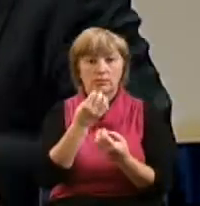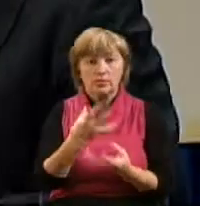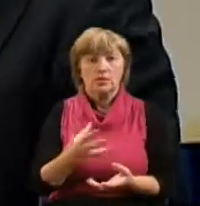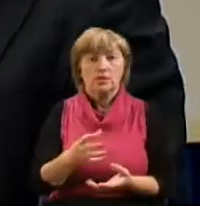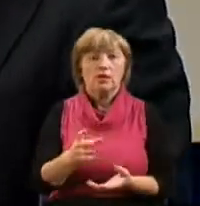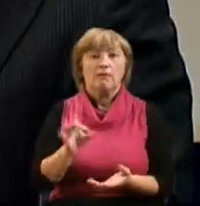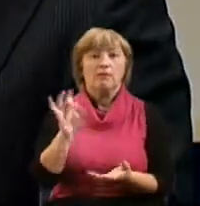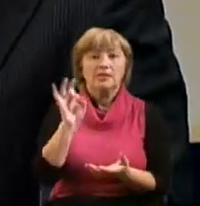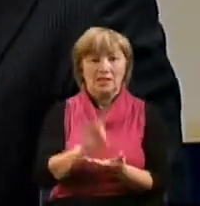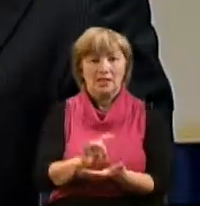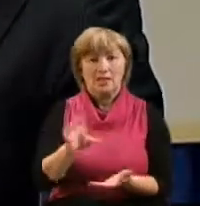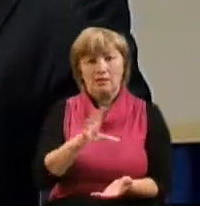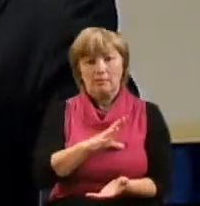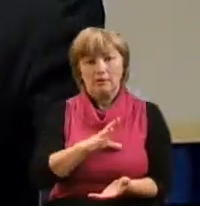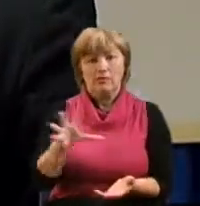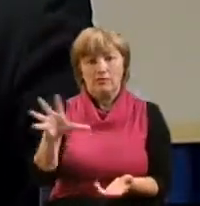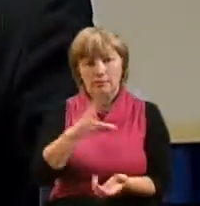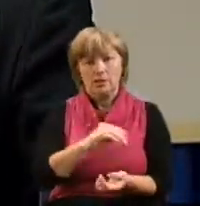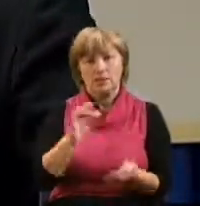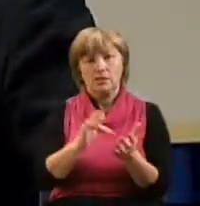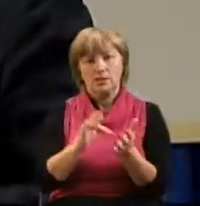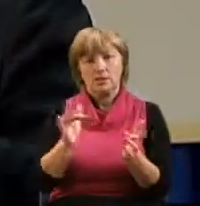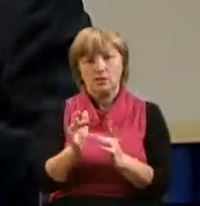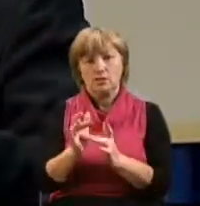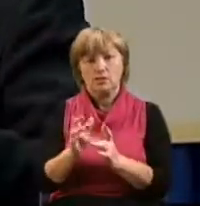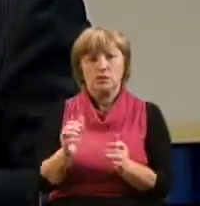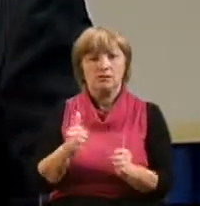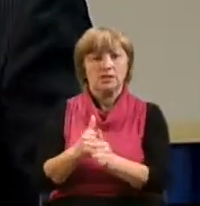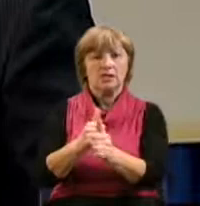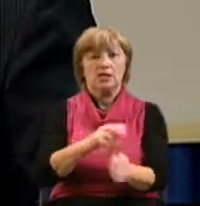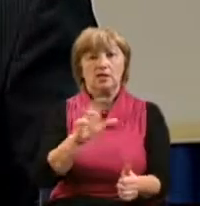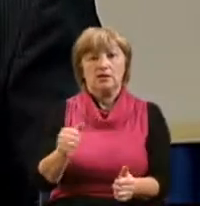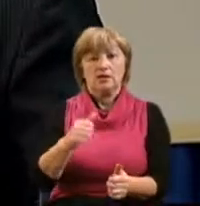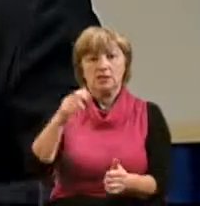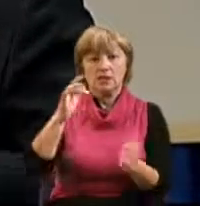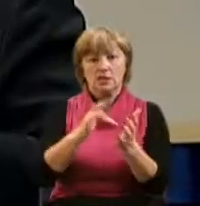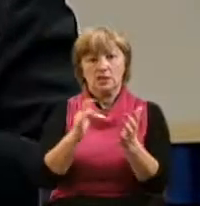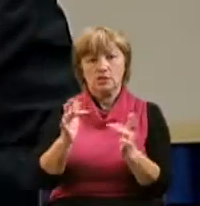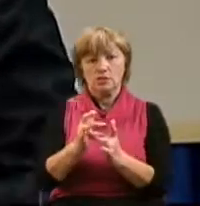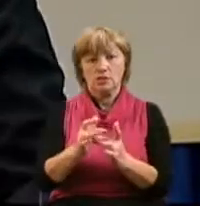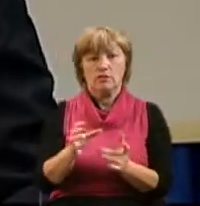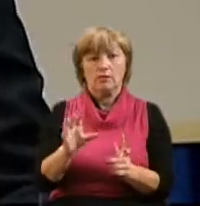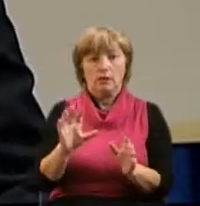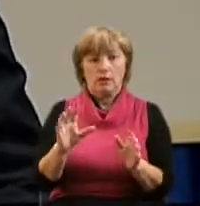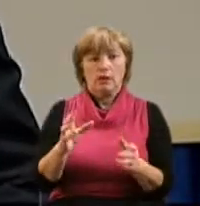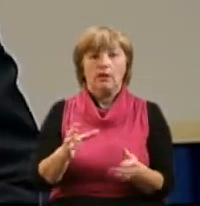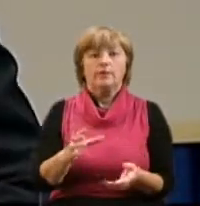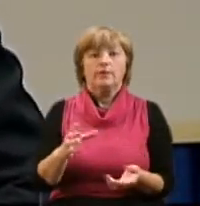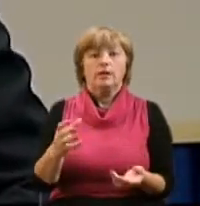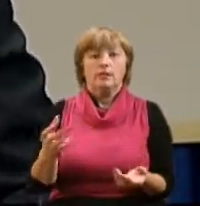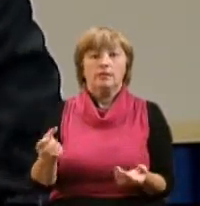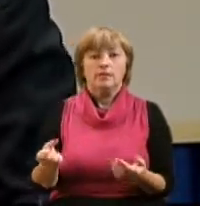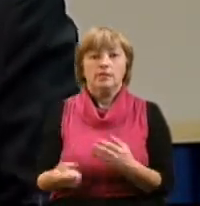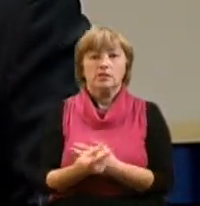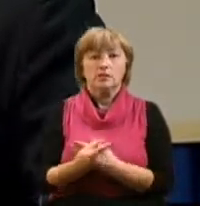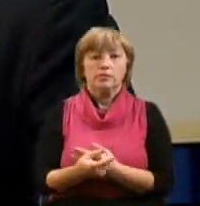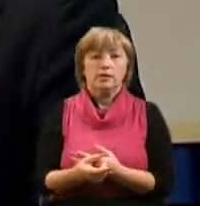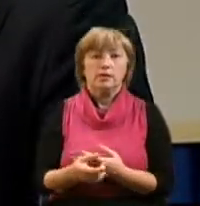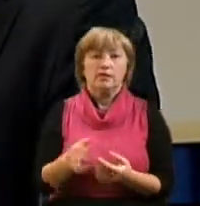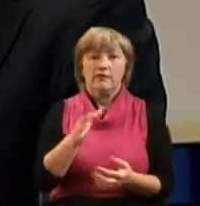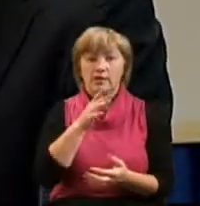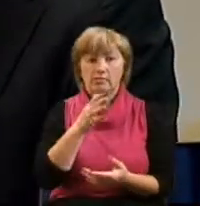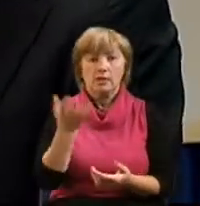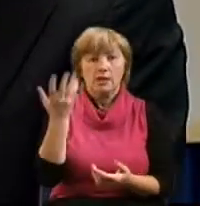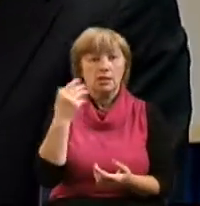постоянно находились с Иисусом и следовали за Ним. И вот наступил момент, когда эти